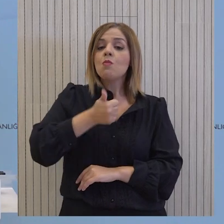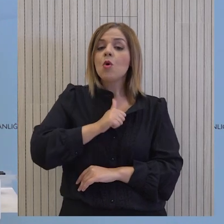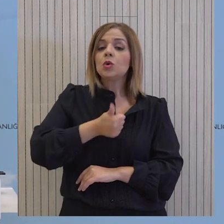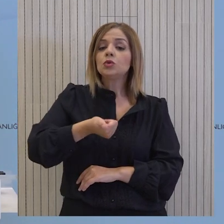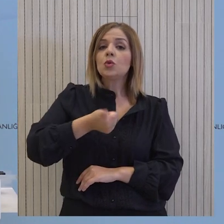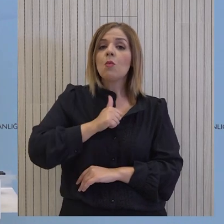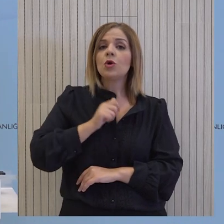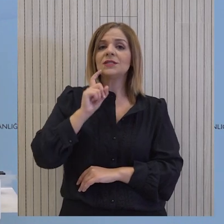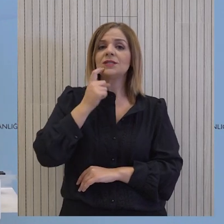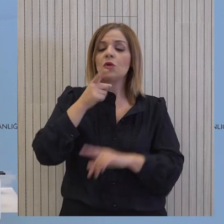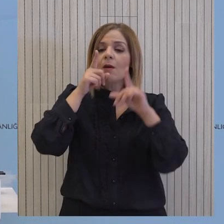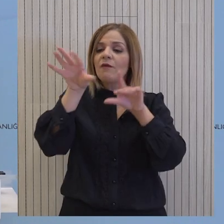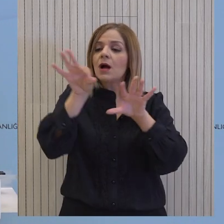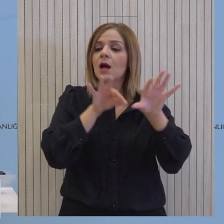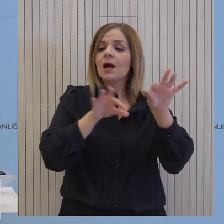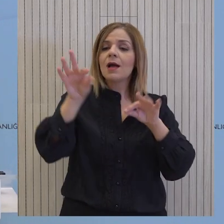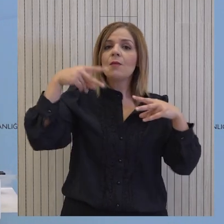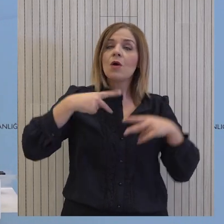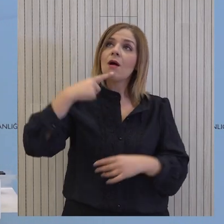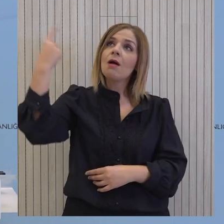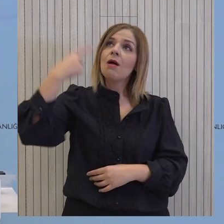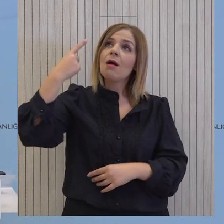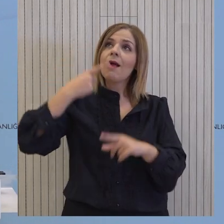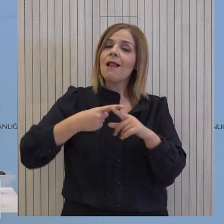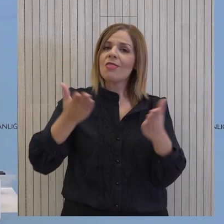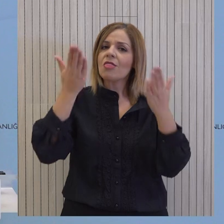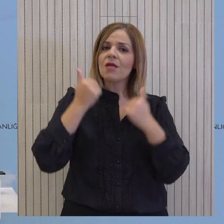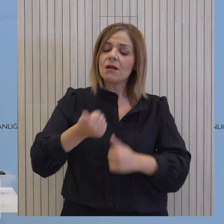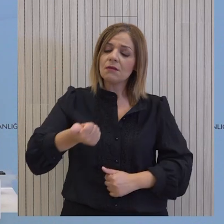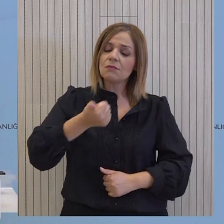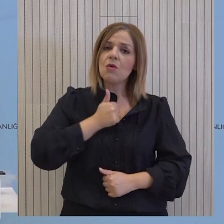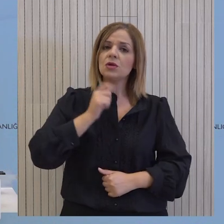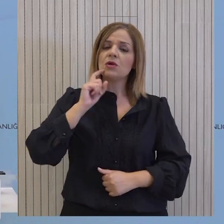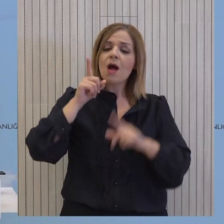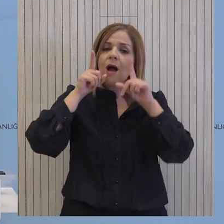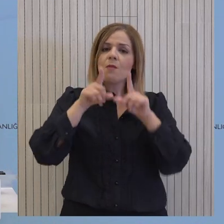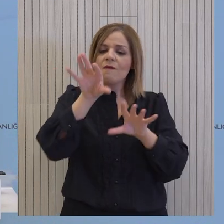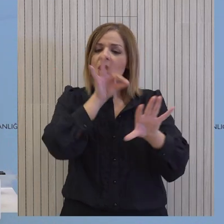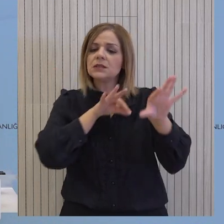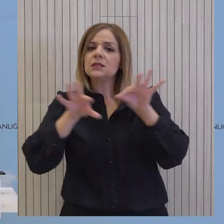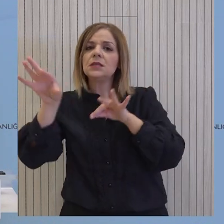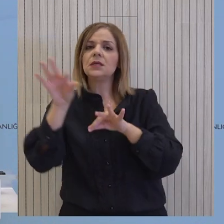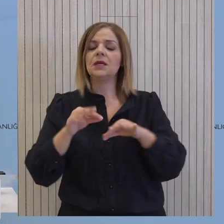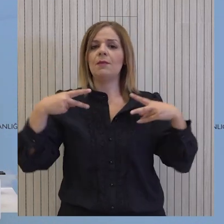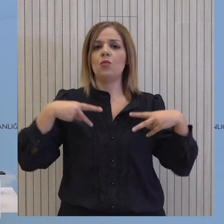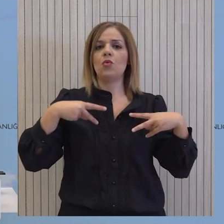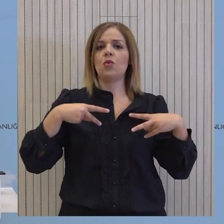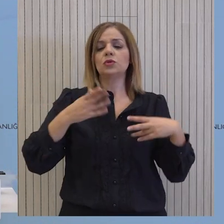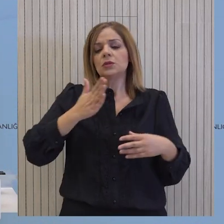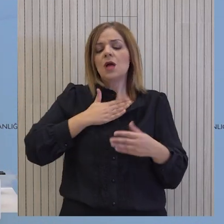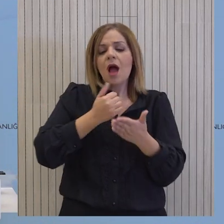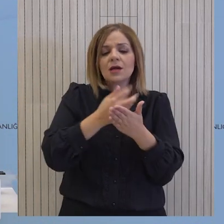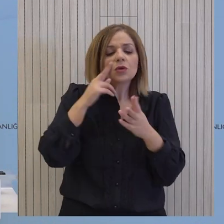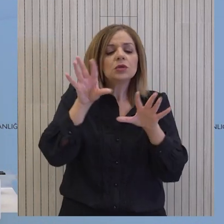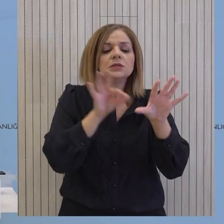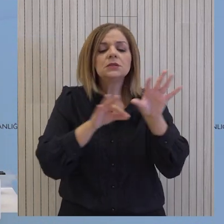λήψη απόφασης για τον πρόσφατο να σχηματιστούμε ότι είναι αποκλειστικά επιλογή του Πρόεδρου της Δημοκρατίας στην ιδική του αξιολόγησης. Δεν